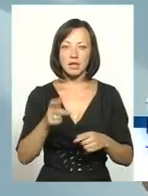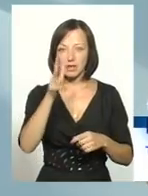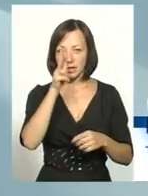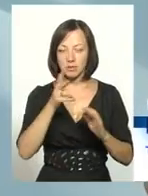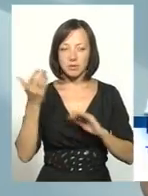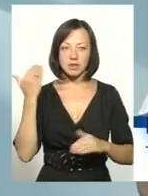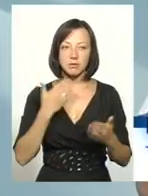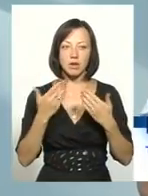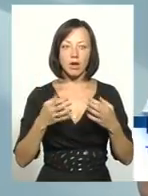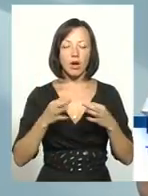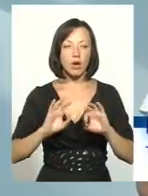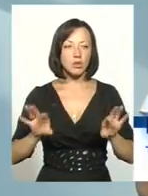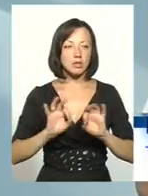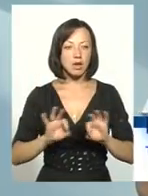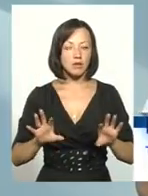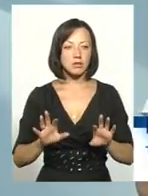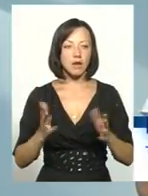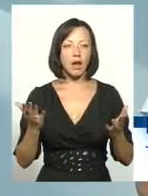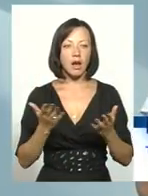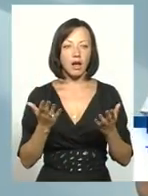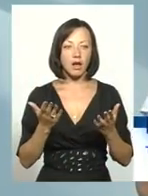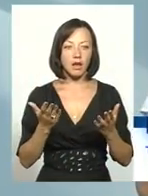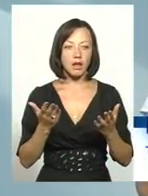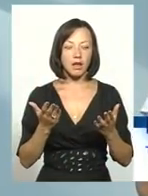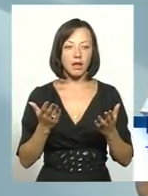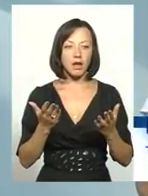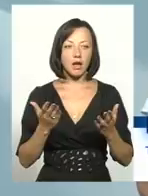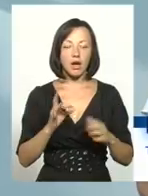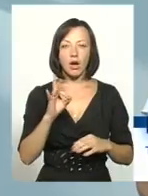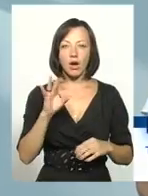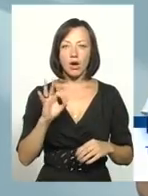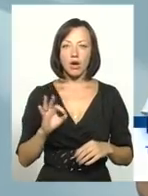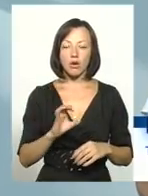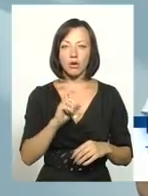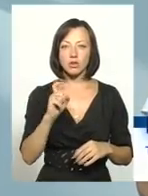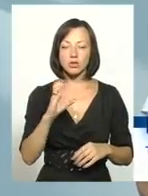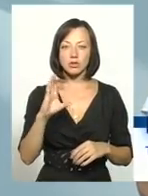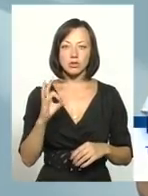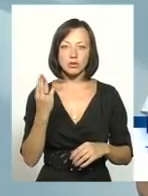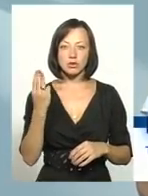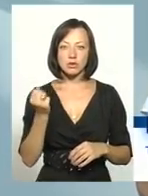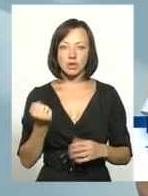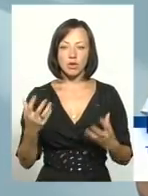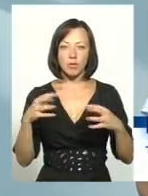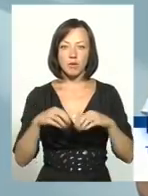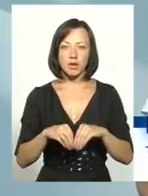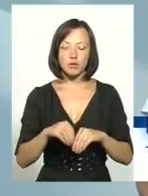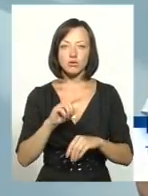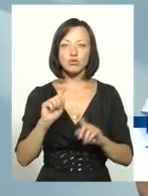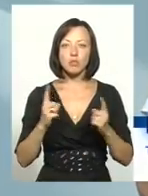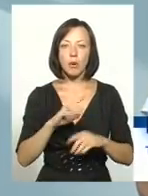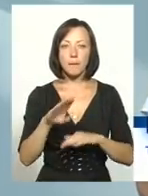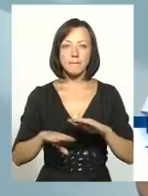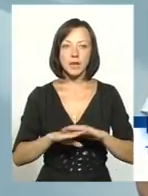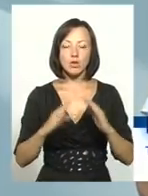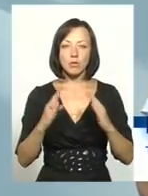спілкувався. Він розказував, як я добро в Росоші від об'єднання громади. Де вас тепер дзвінок? Що ви сидите під домашнім арестом?